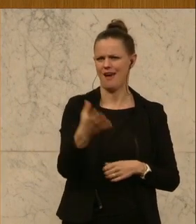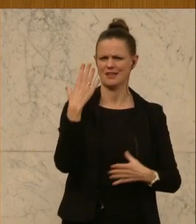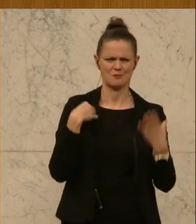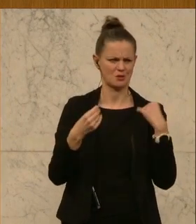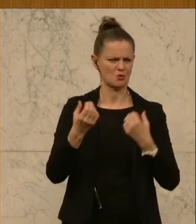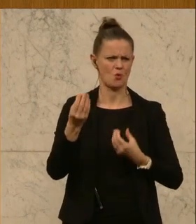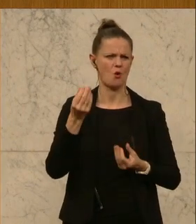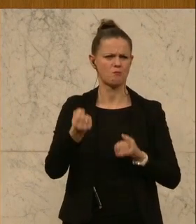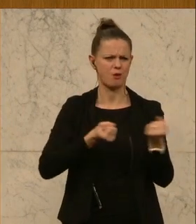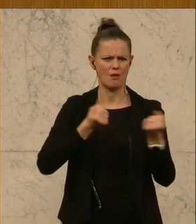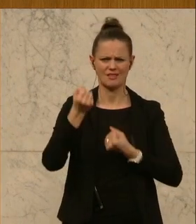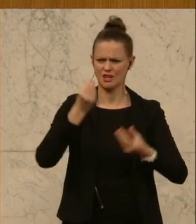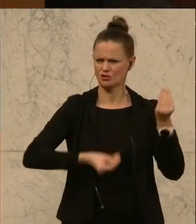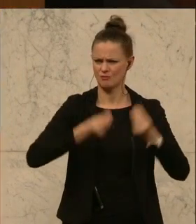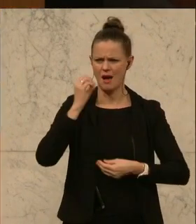Politikstil.